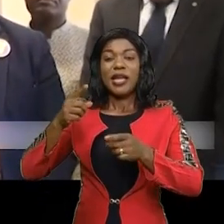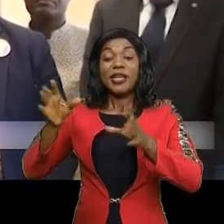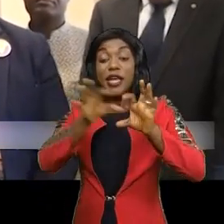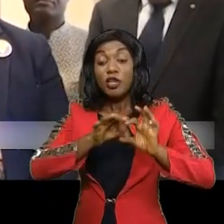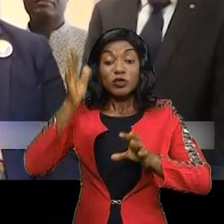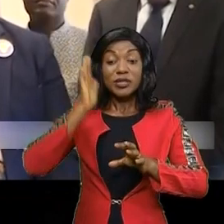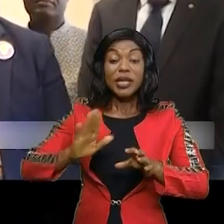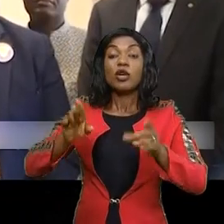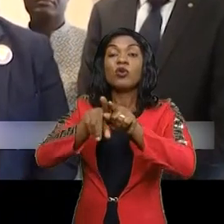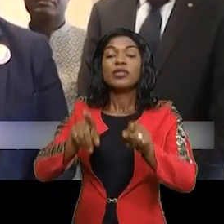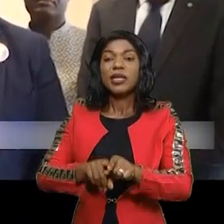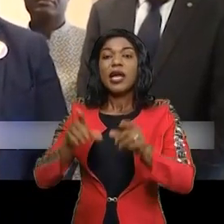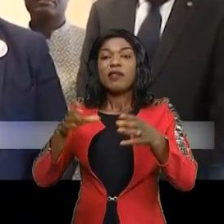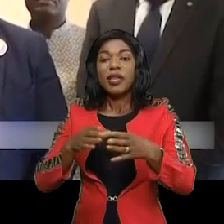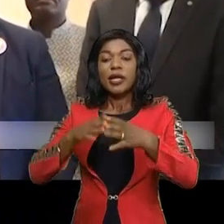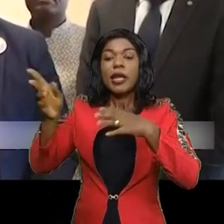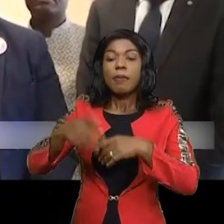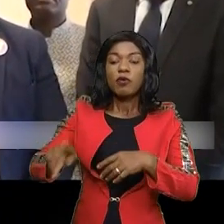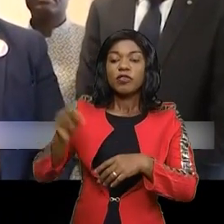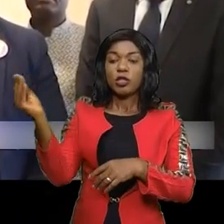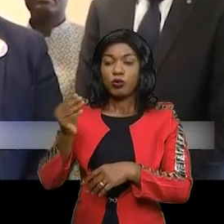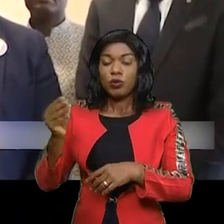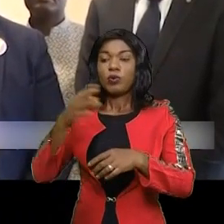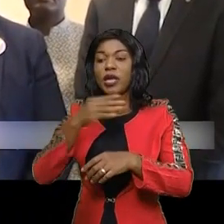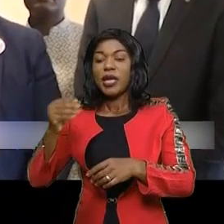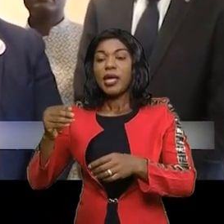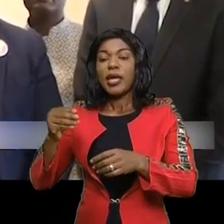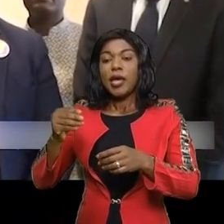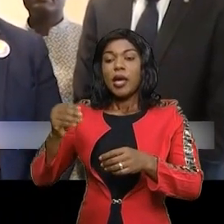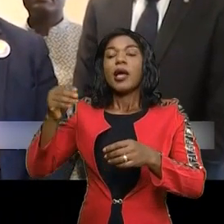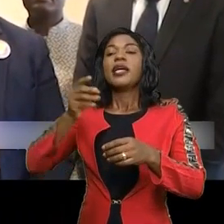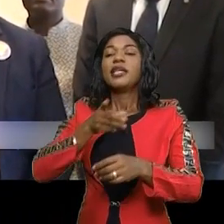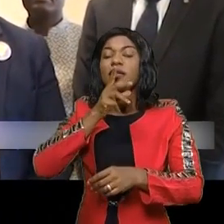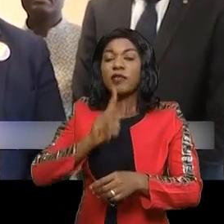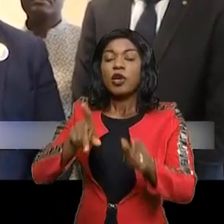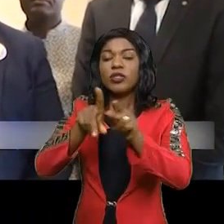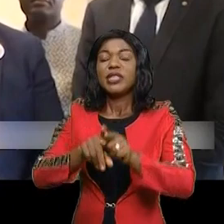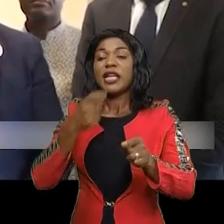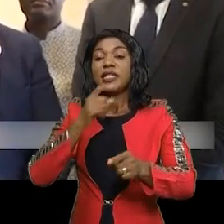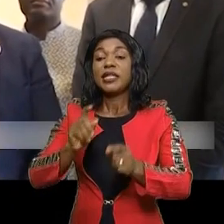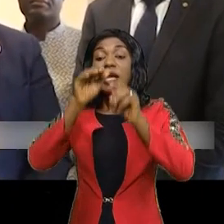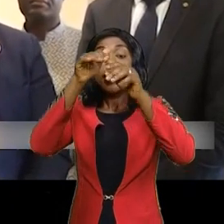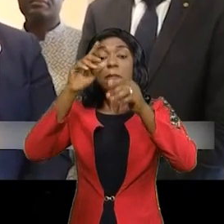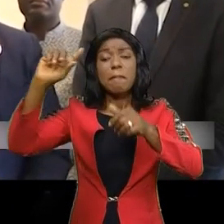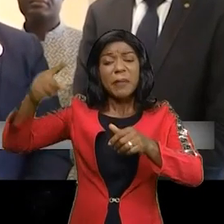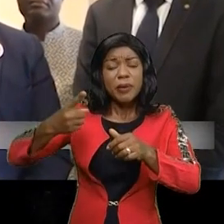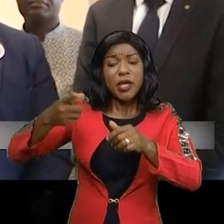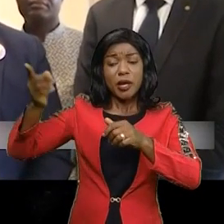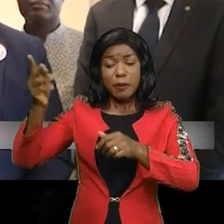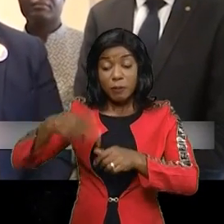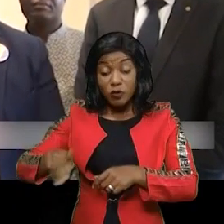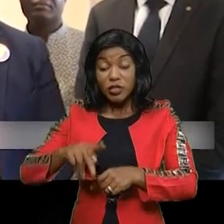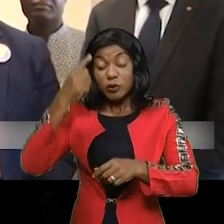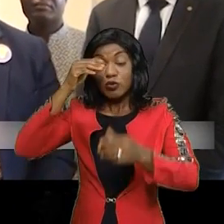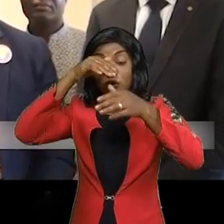travers son assemblée provinciale, était la première à se prononcer sur l'adhésion à l'Union sacrée. C'est pourquoi nous l